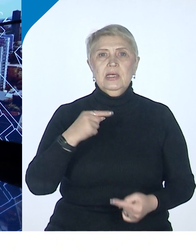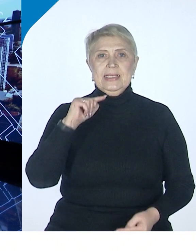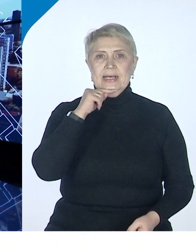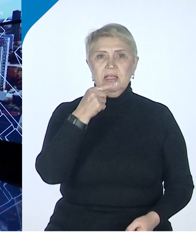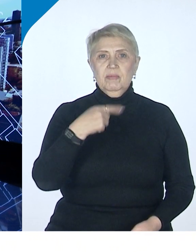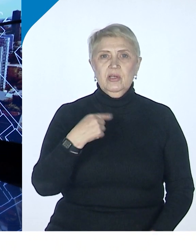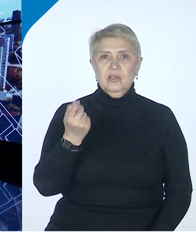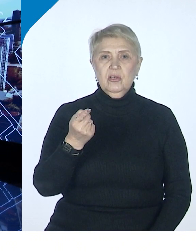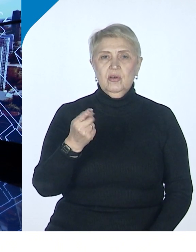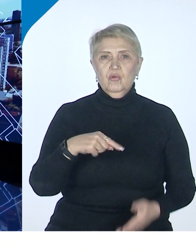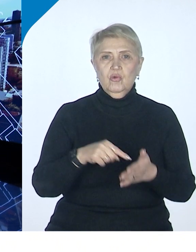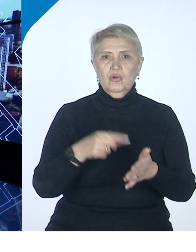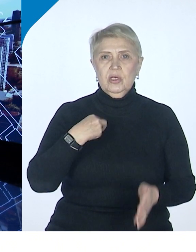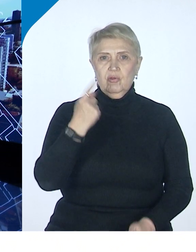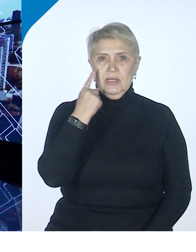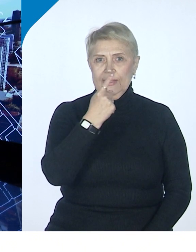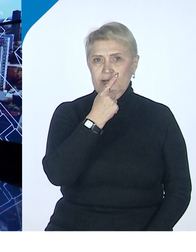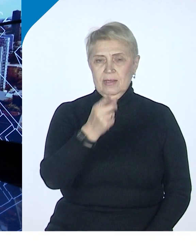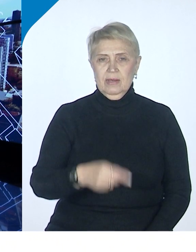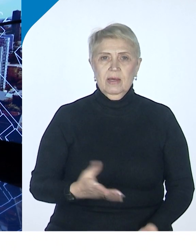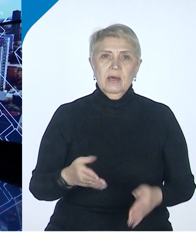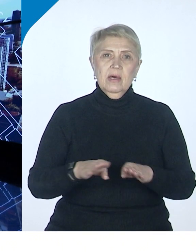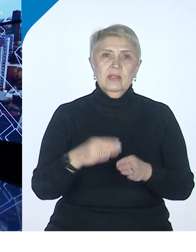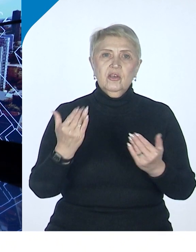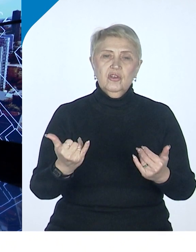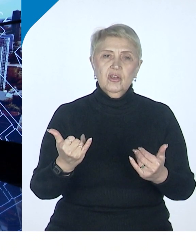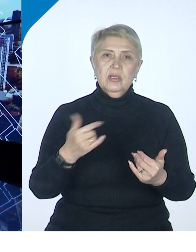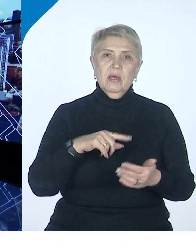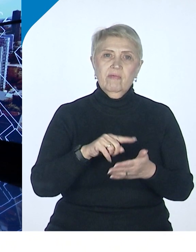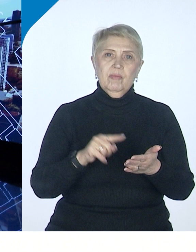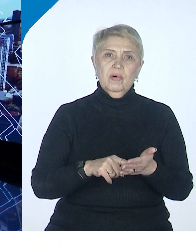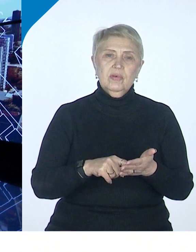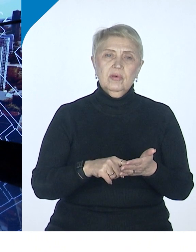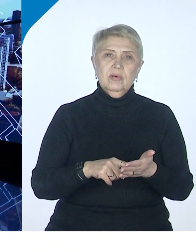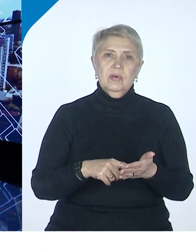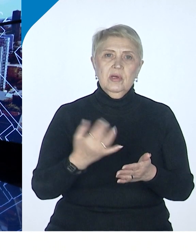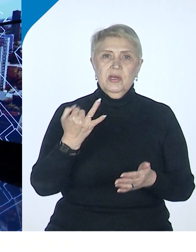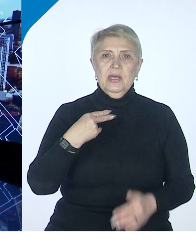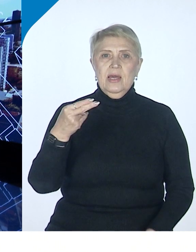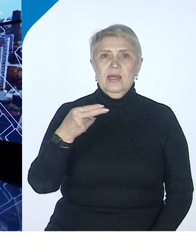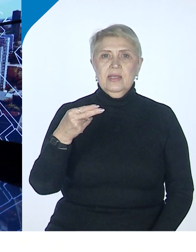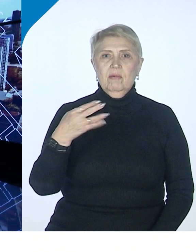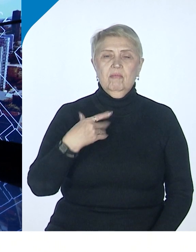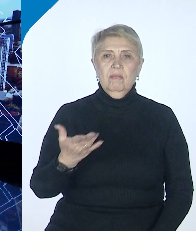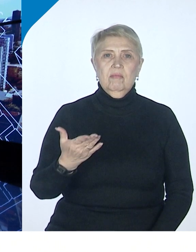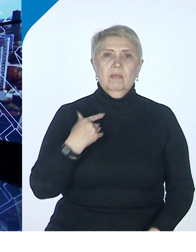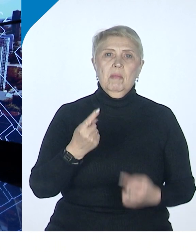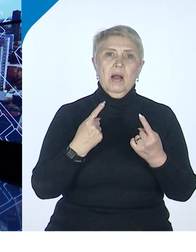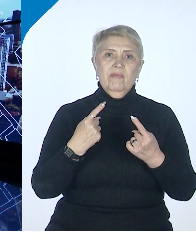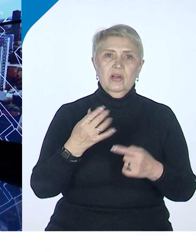точки зрения? Сейчас таких вопросов и поводов вообще и темп для поговорить, их невероятно много.